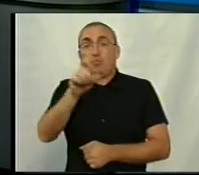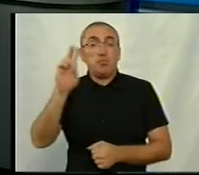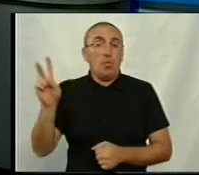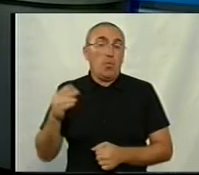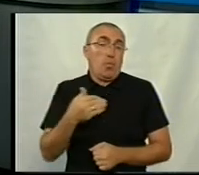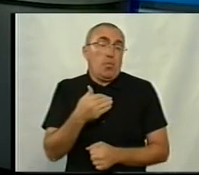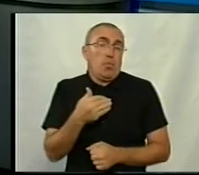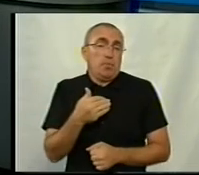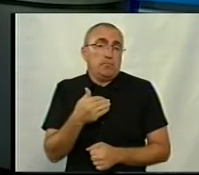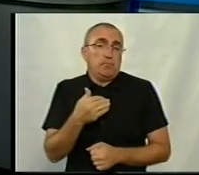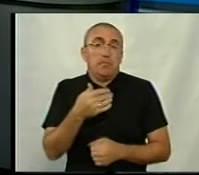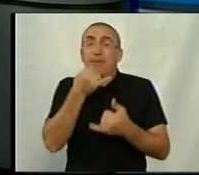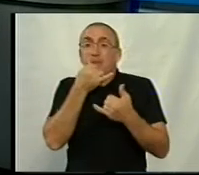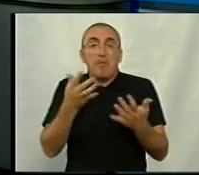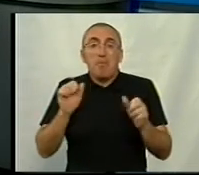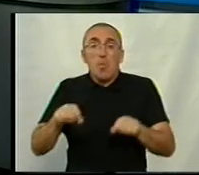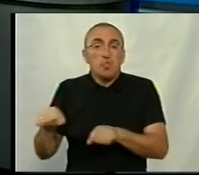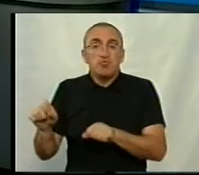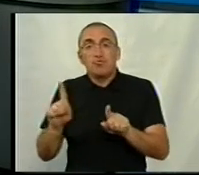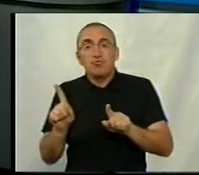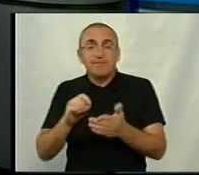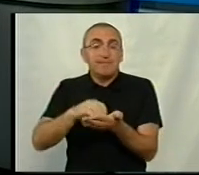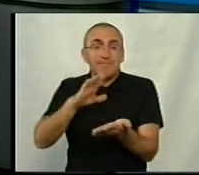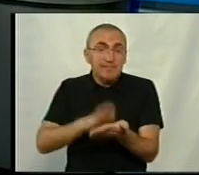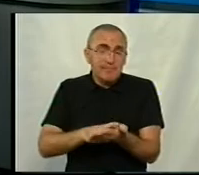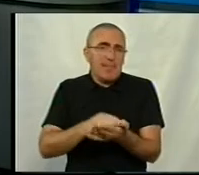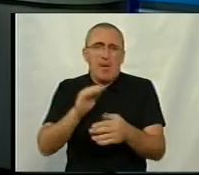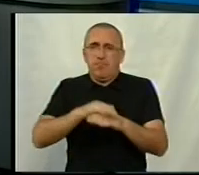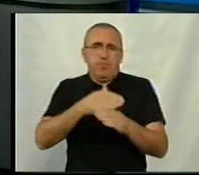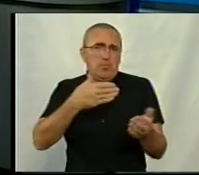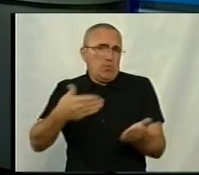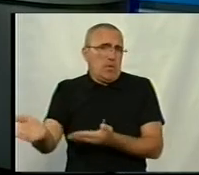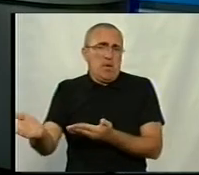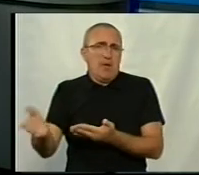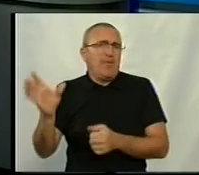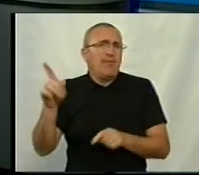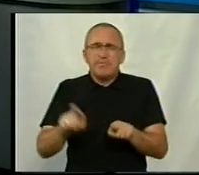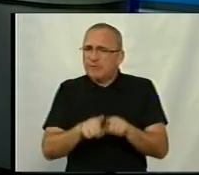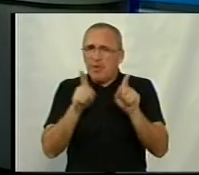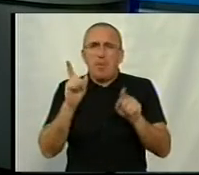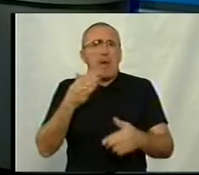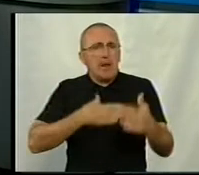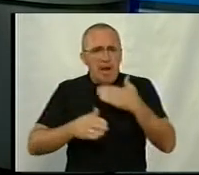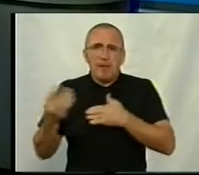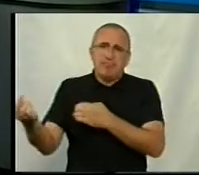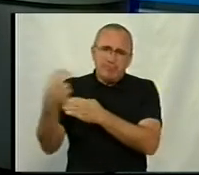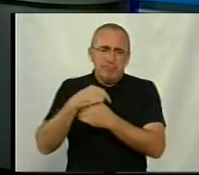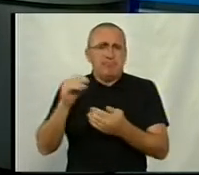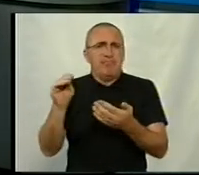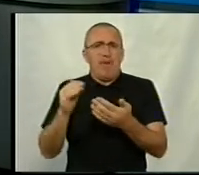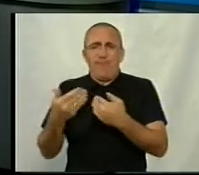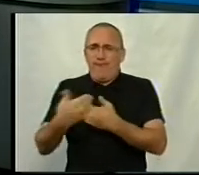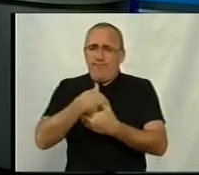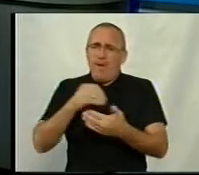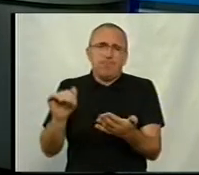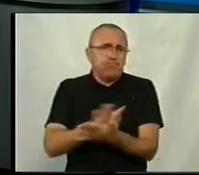скажімо так, не мають можливості якось зареєструватися, будь ласка, ми будемо все одно раді їх бачити, вхід безкоштовний.